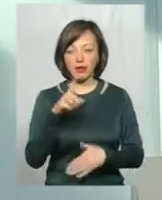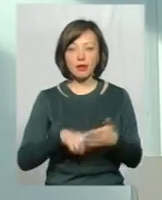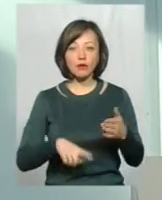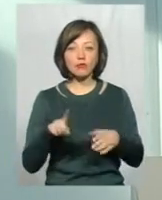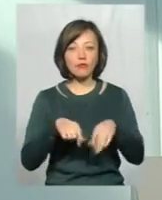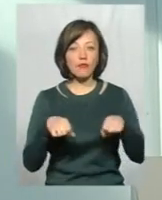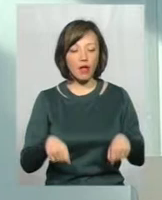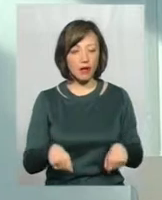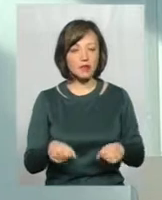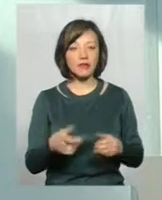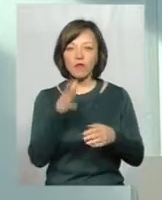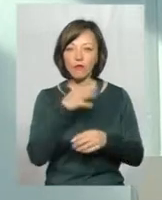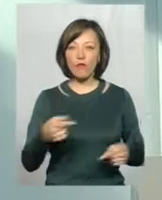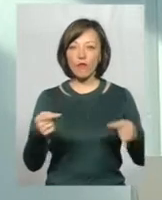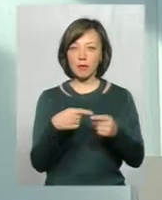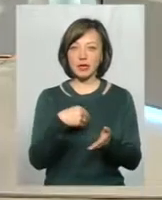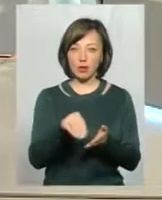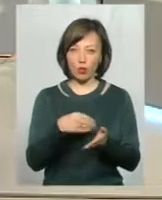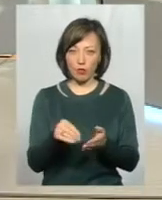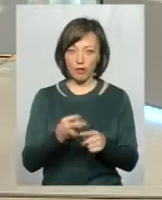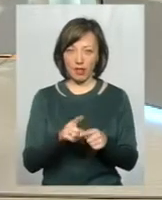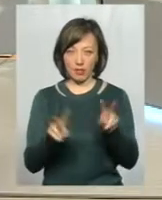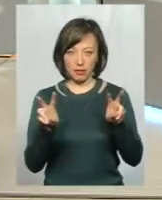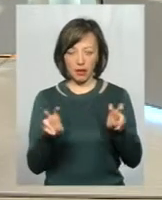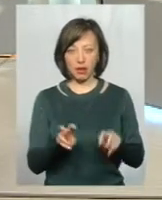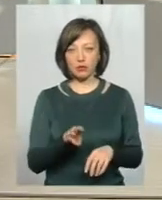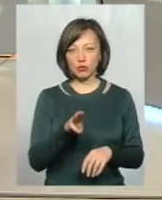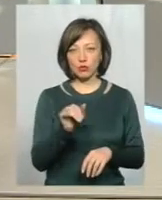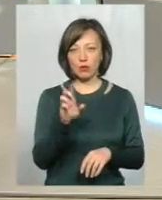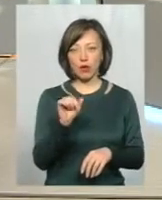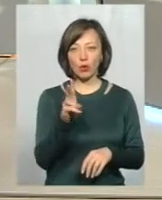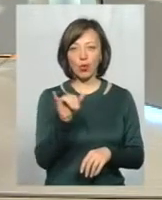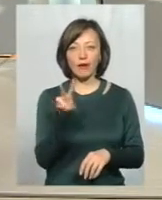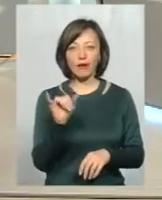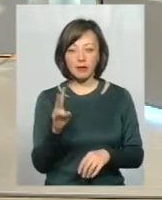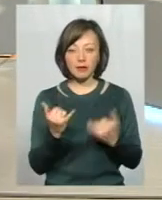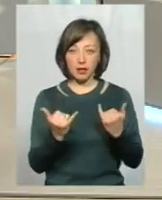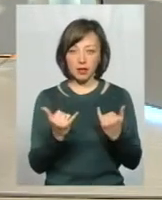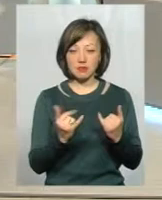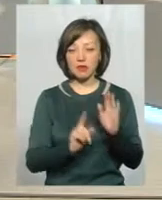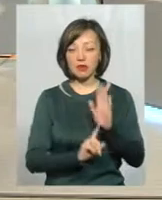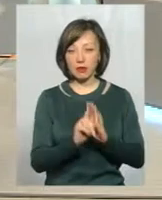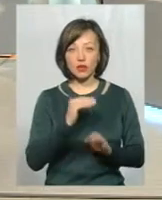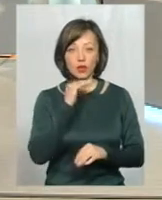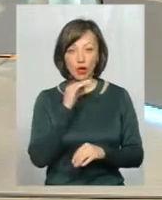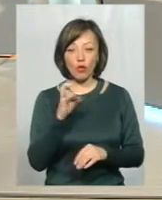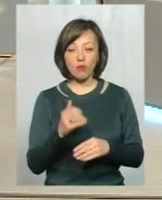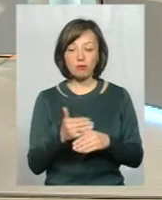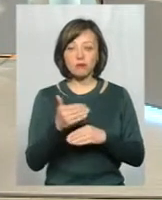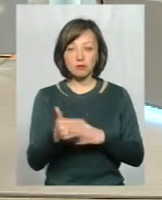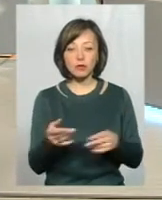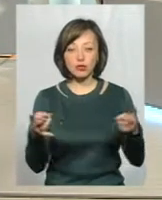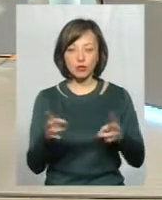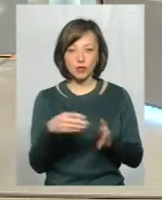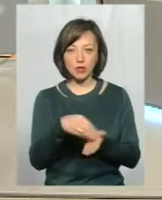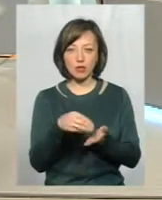що власні вовремя закупять туберкулін, і якщо зараз на перше время туберкуліна буде, то впоследстві треба